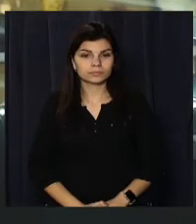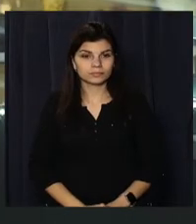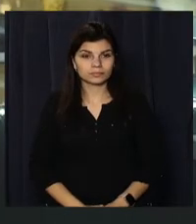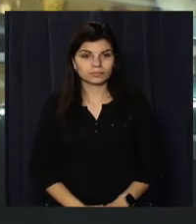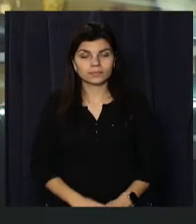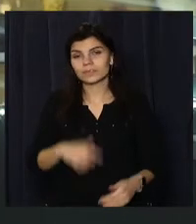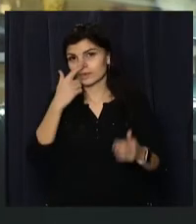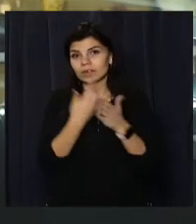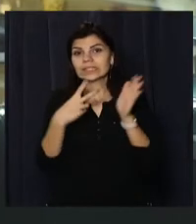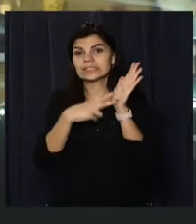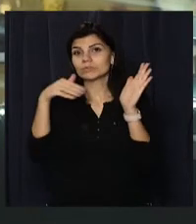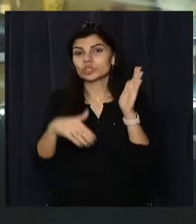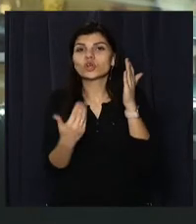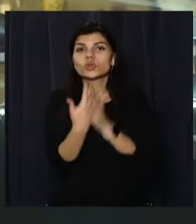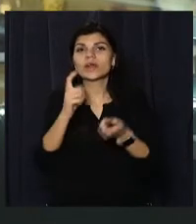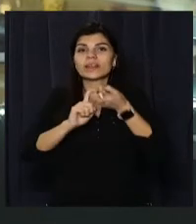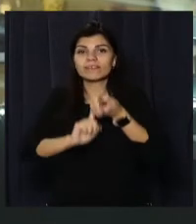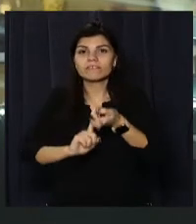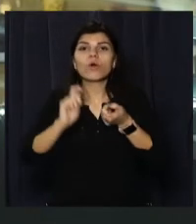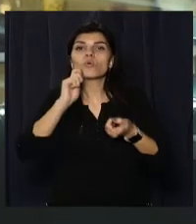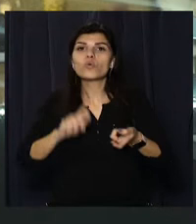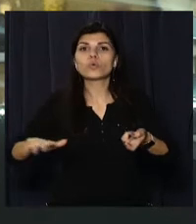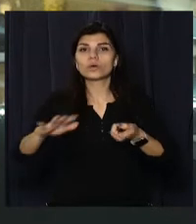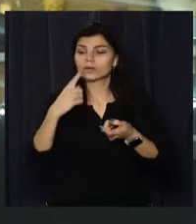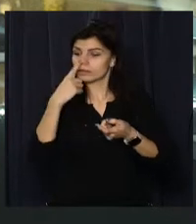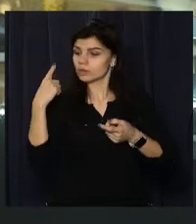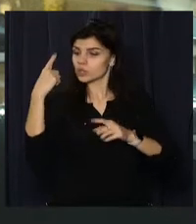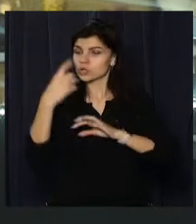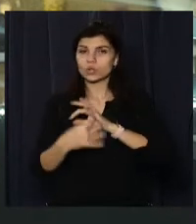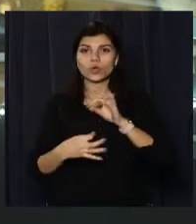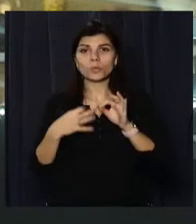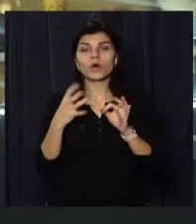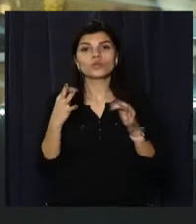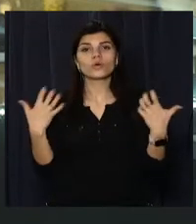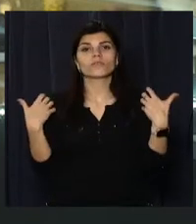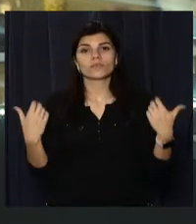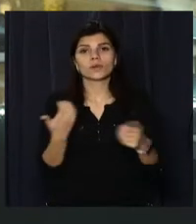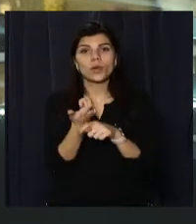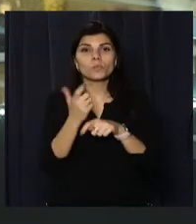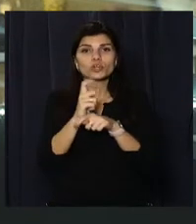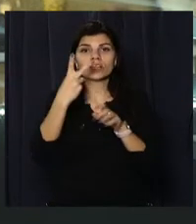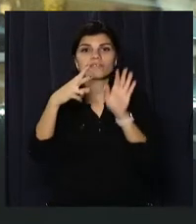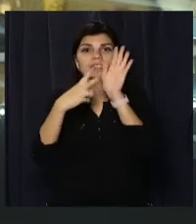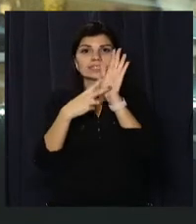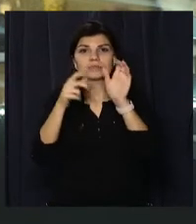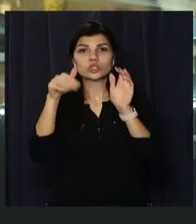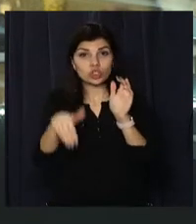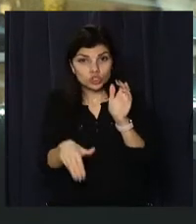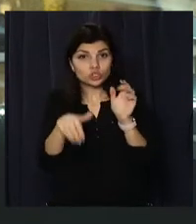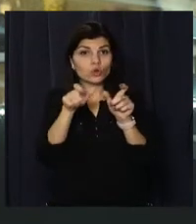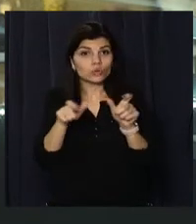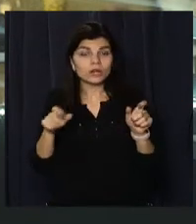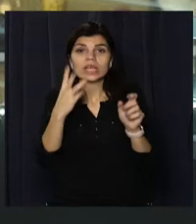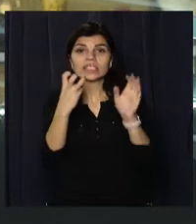Понад 7 тисяч нових інфікованих в Україні за минулу добу. Натомість одужали більше 27 тисяч українців.